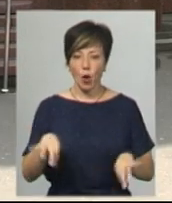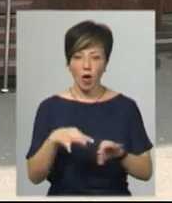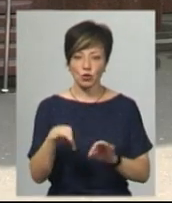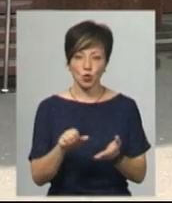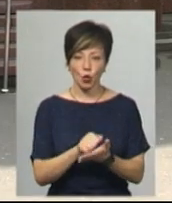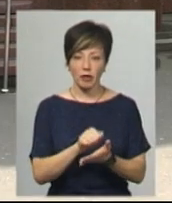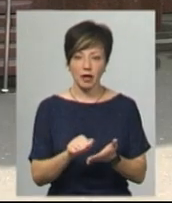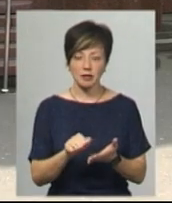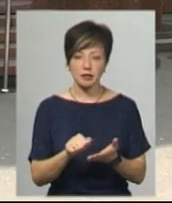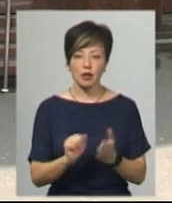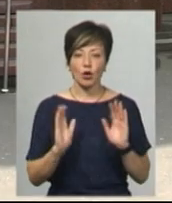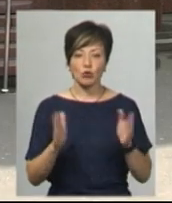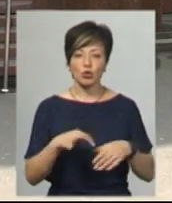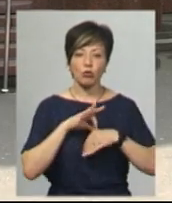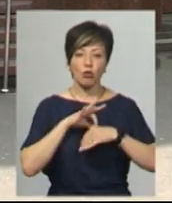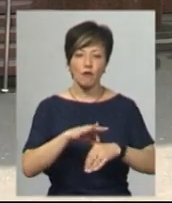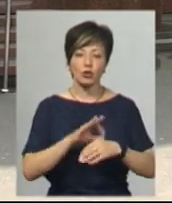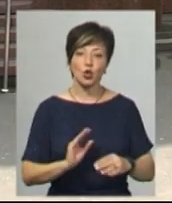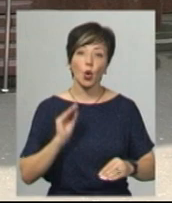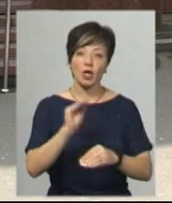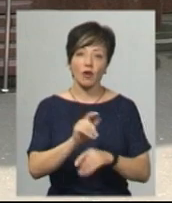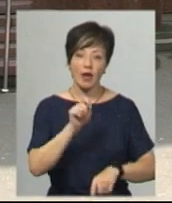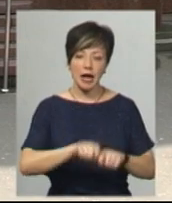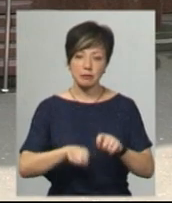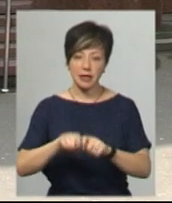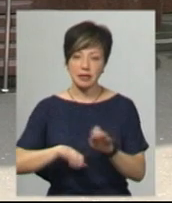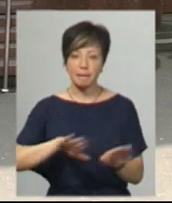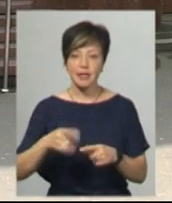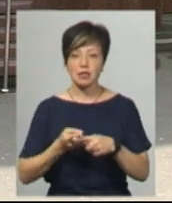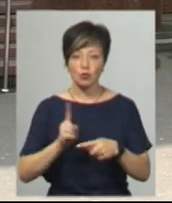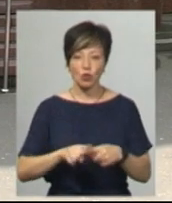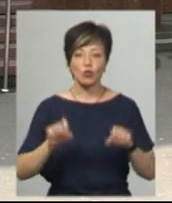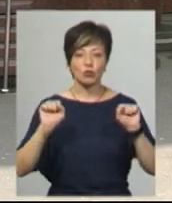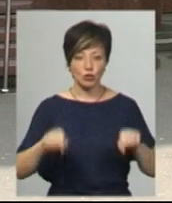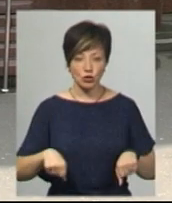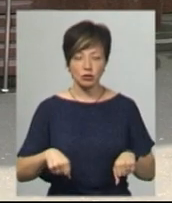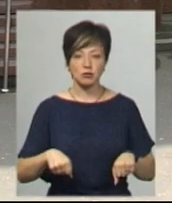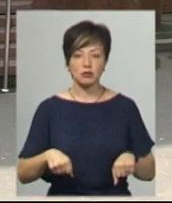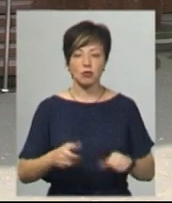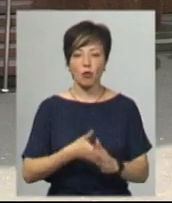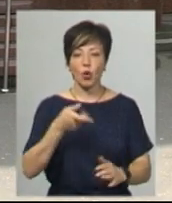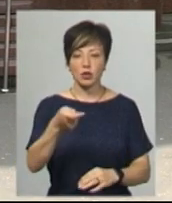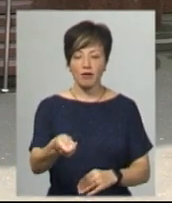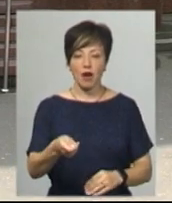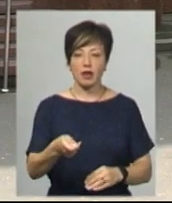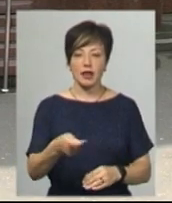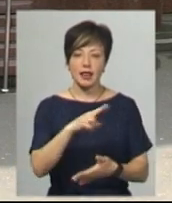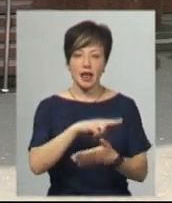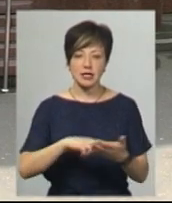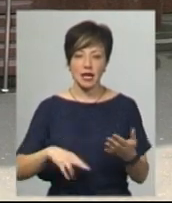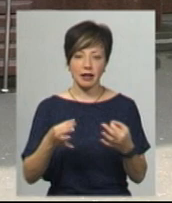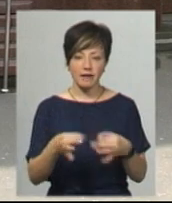документації, буде проводитися додаткова експертиза і після того ми вже зможемо подавати на сертифікат